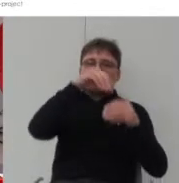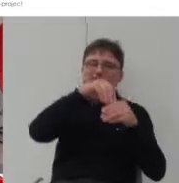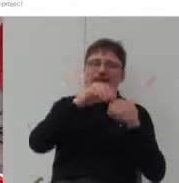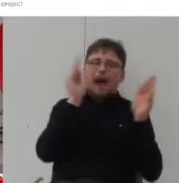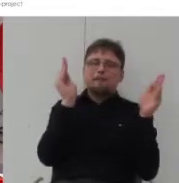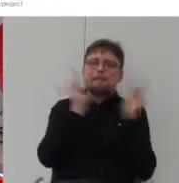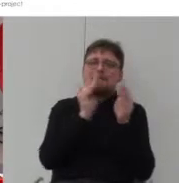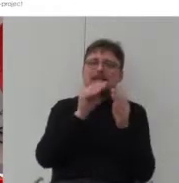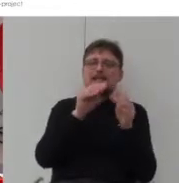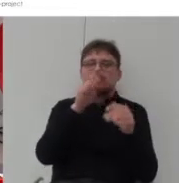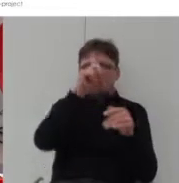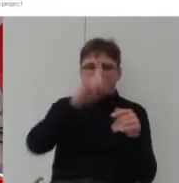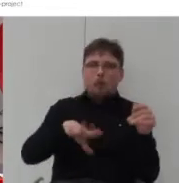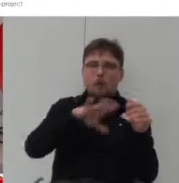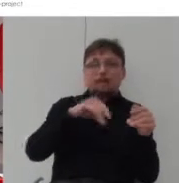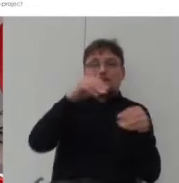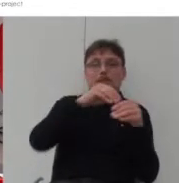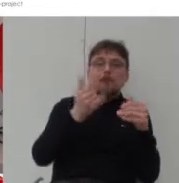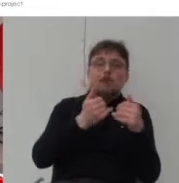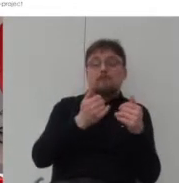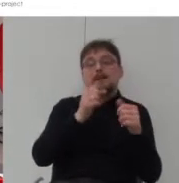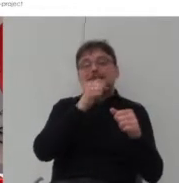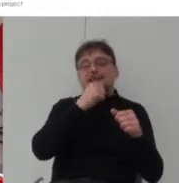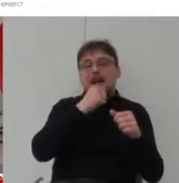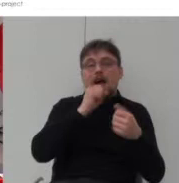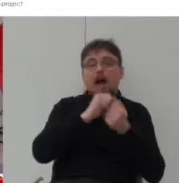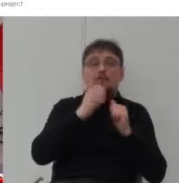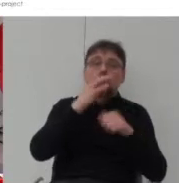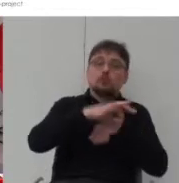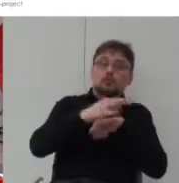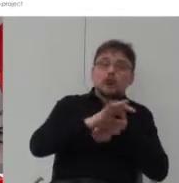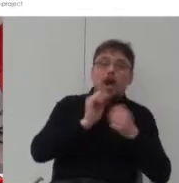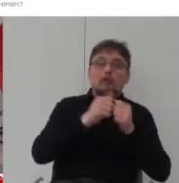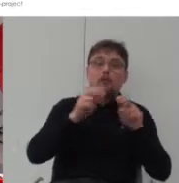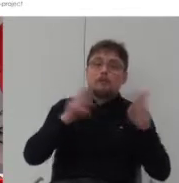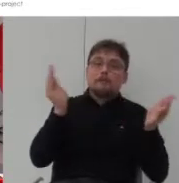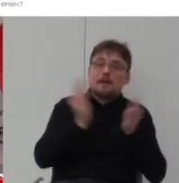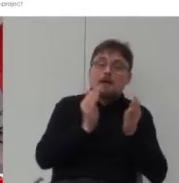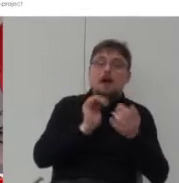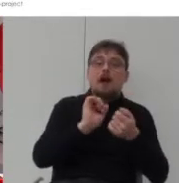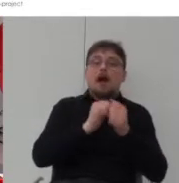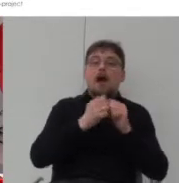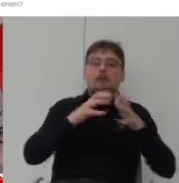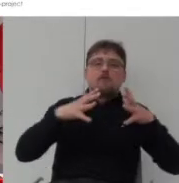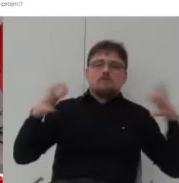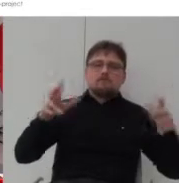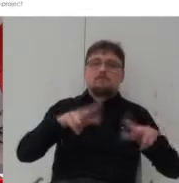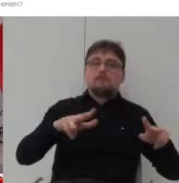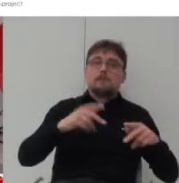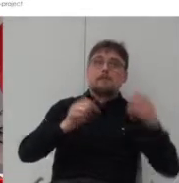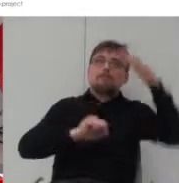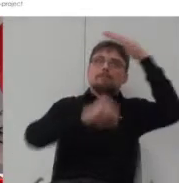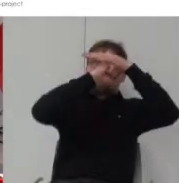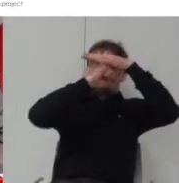mieszkać osoby starsze gdzie mogą mieszkać studenci w najmniejszych mieszkaniach rodziny mniejsze czy bardzo dużo rodziny na szczytach